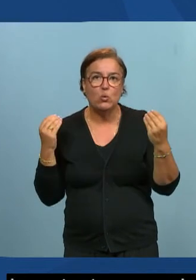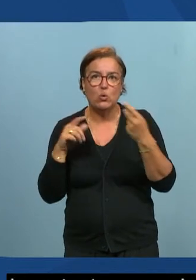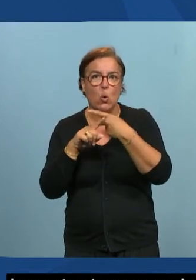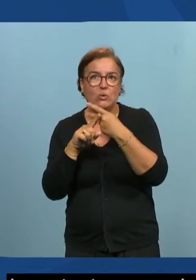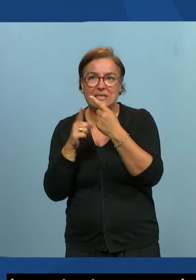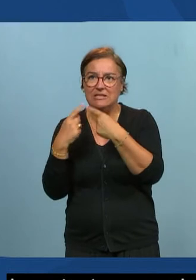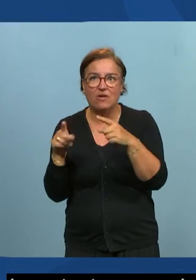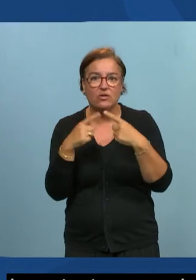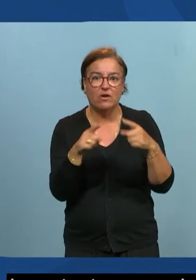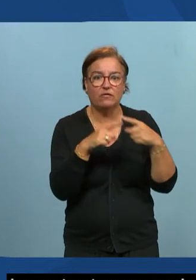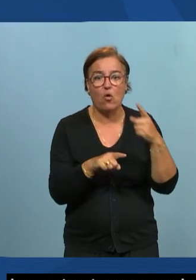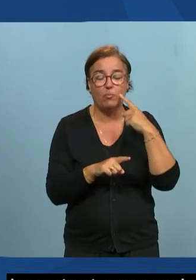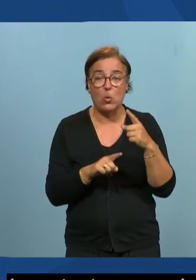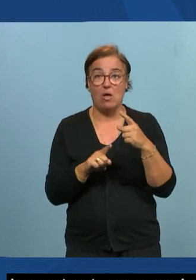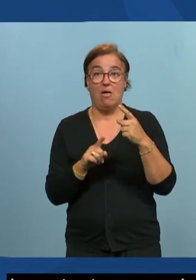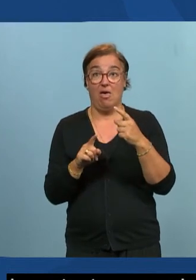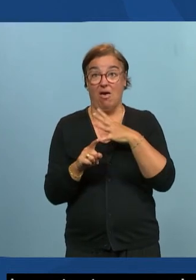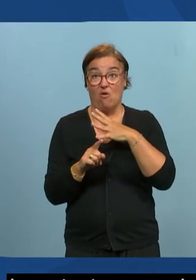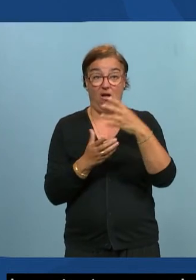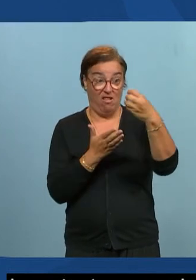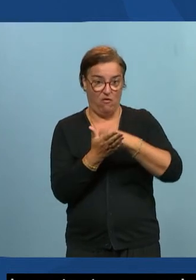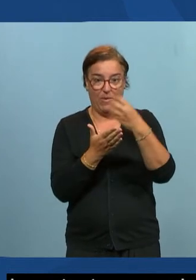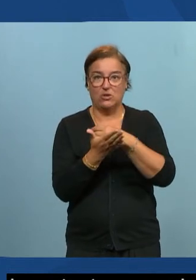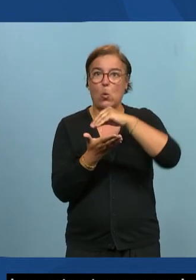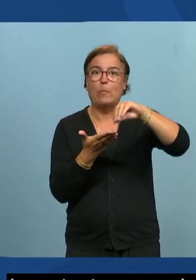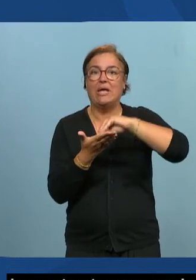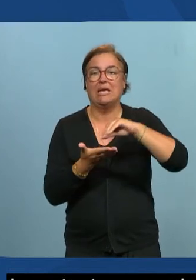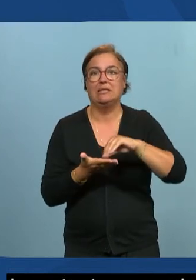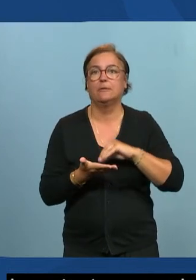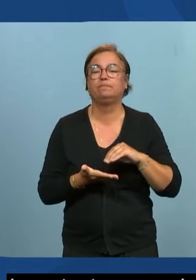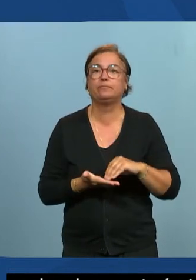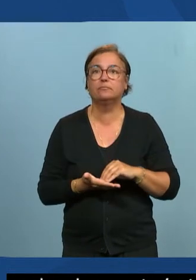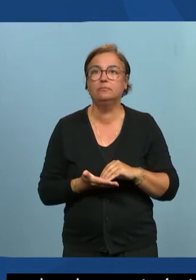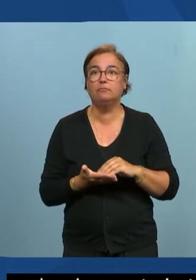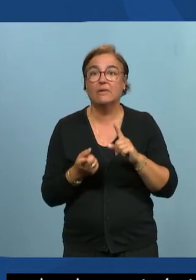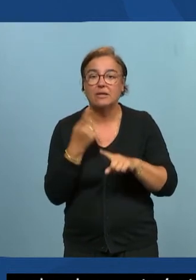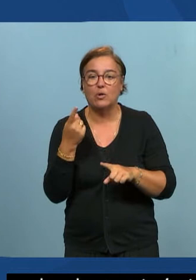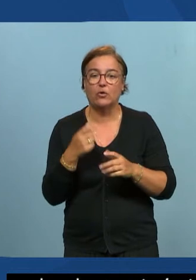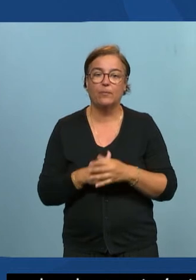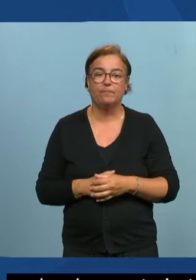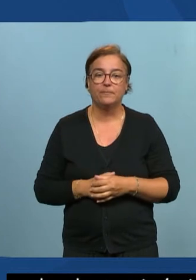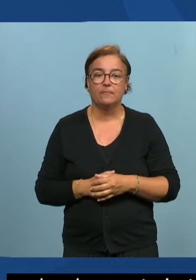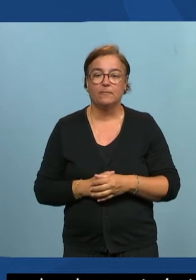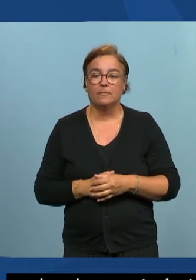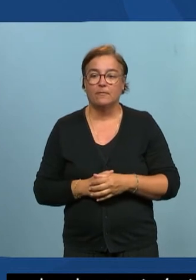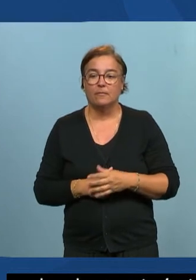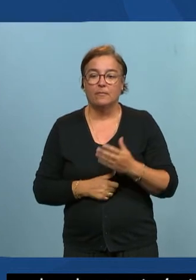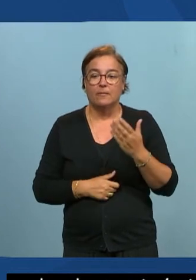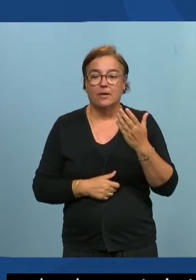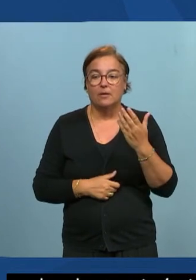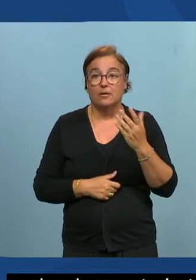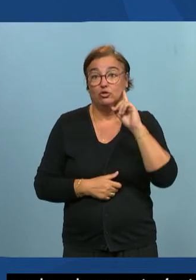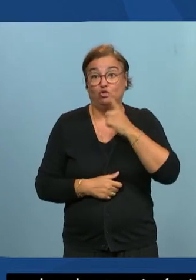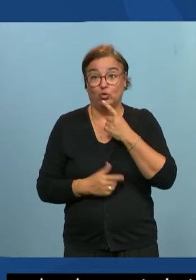comme ça on a l'information par écrit et si on a des questions on y est éventuellement par écrit donc je suis